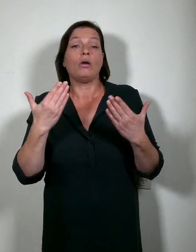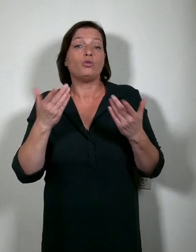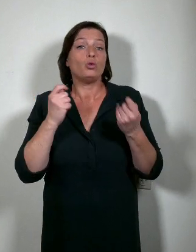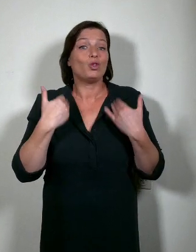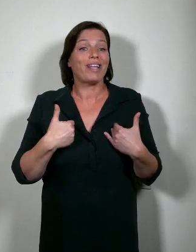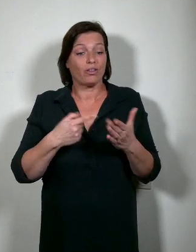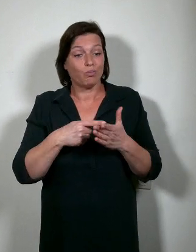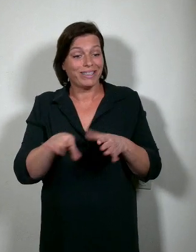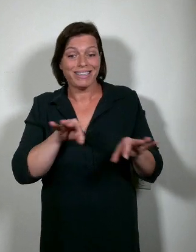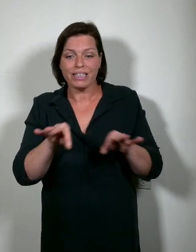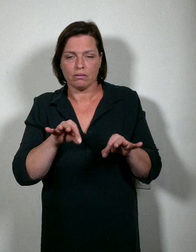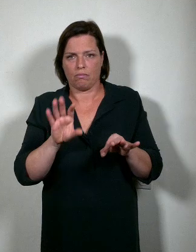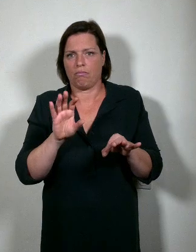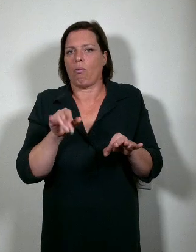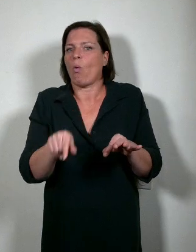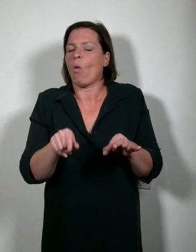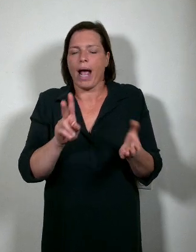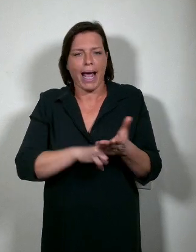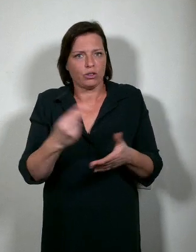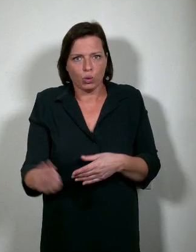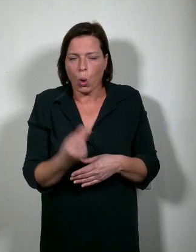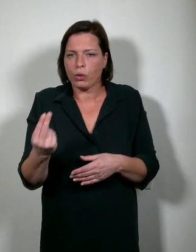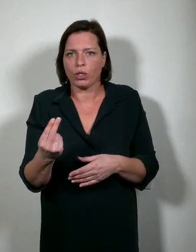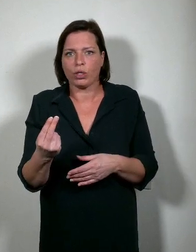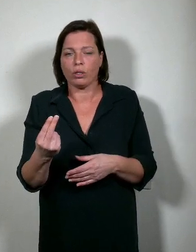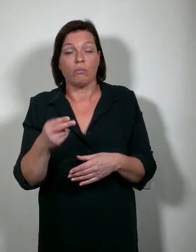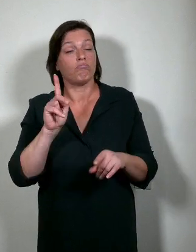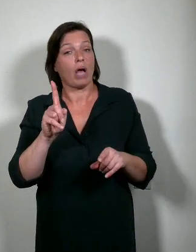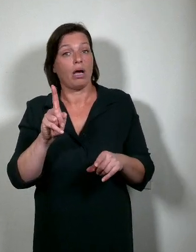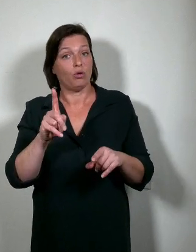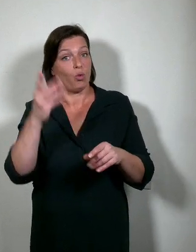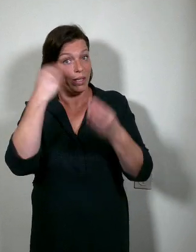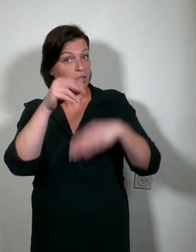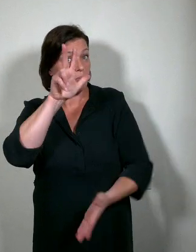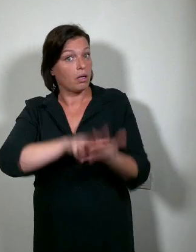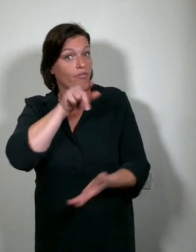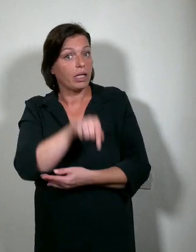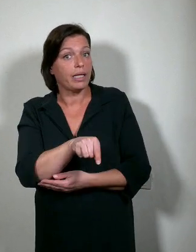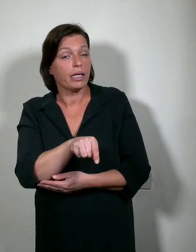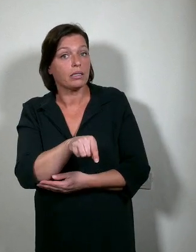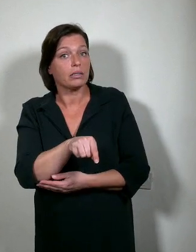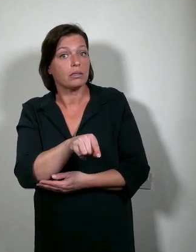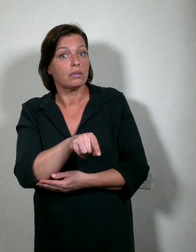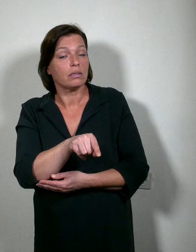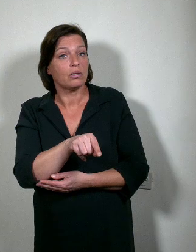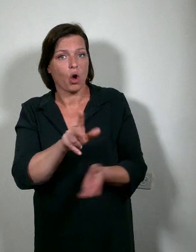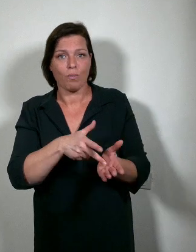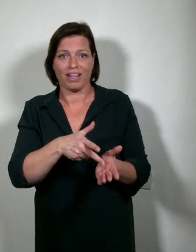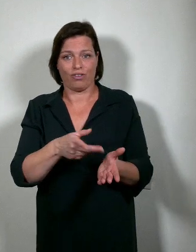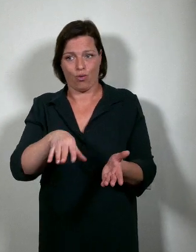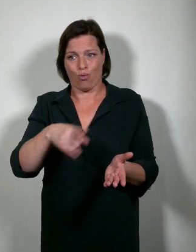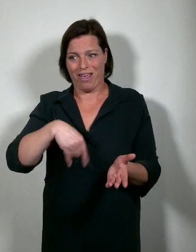studenten. Het is een instrument dat wetenschappelijk gevalideerd is. Omdat we vinden dat alles